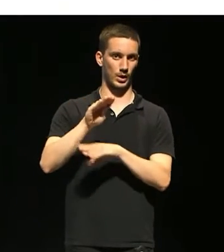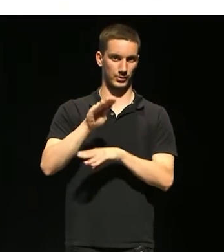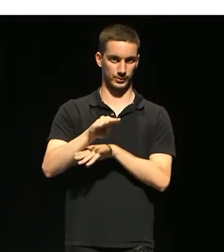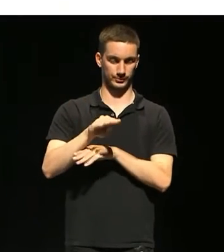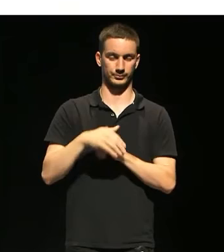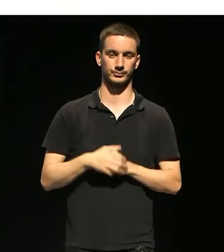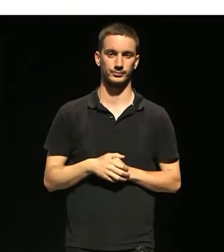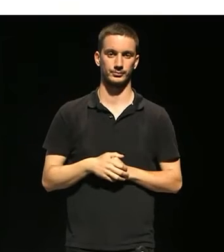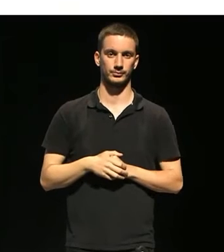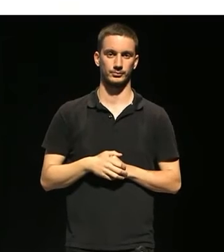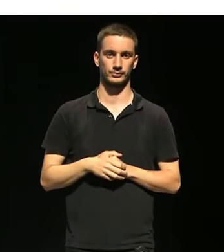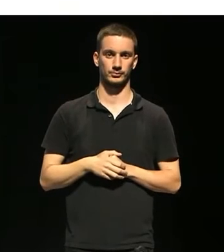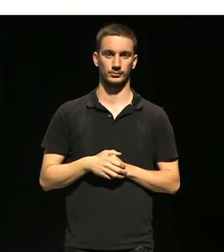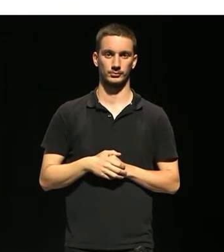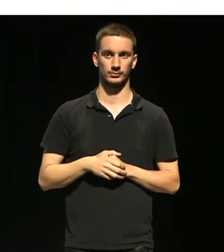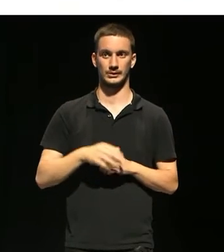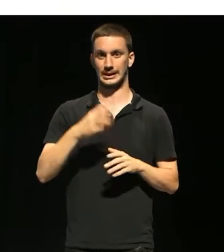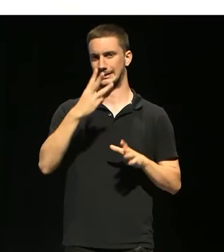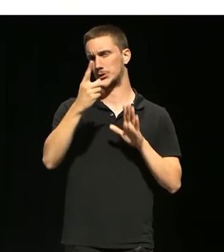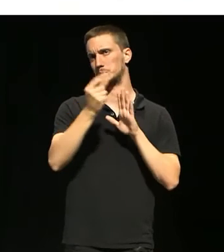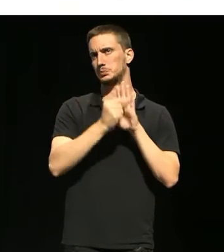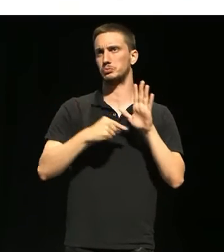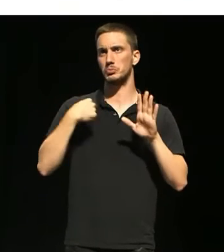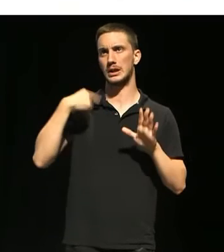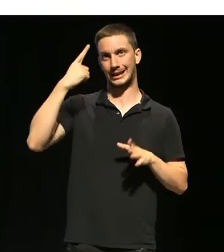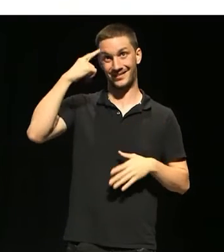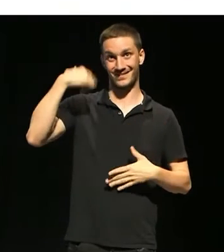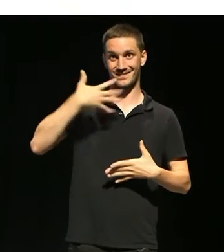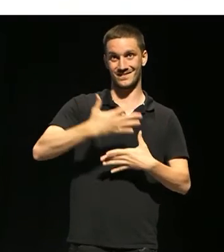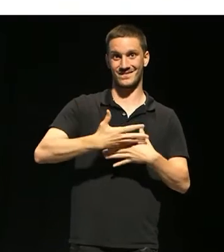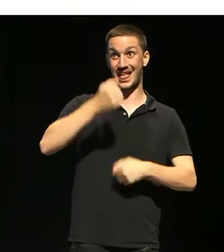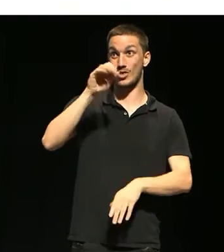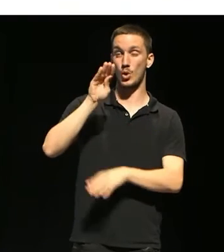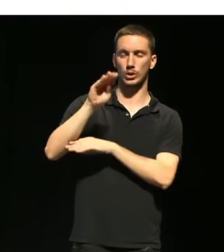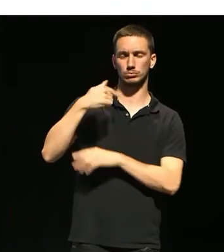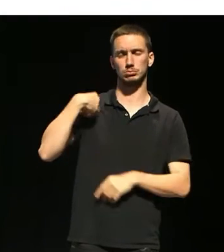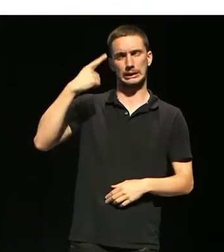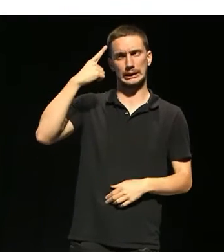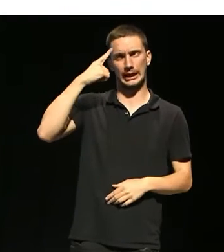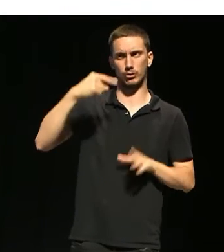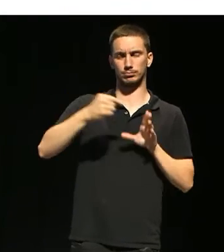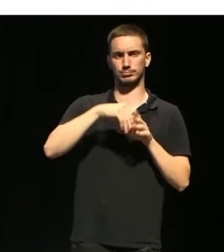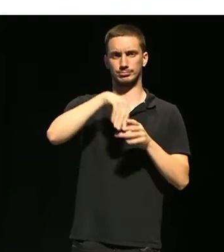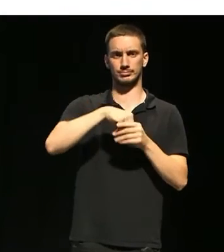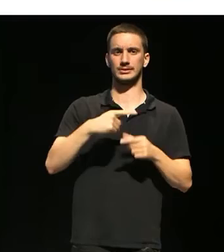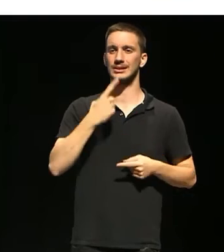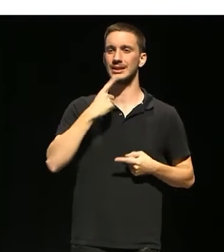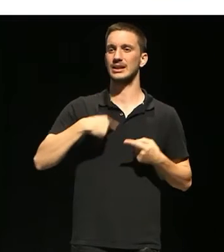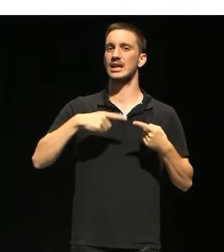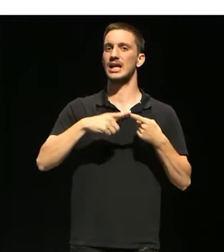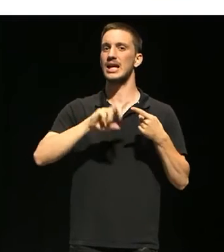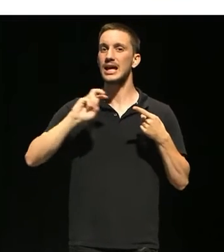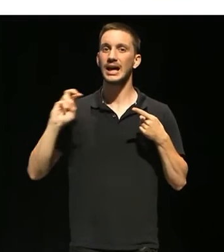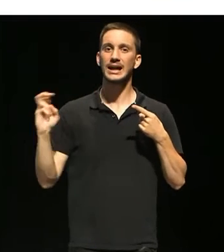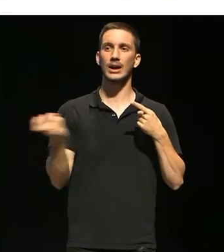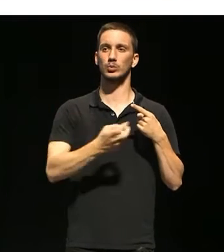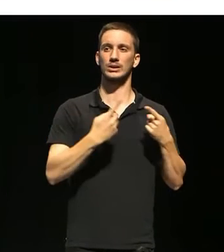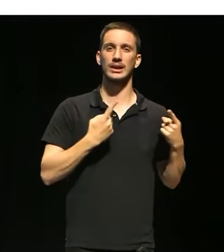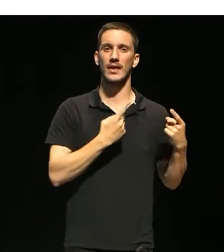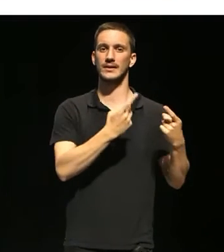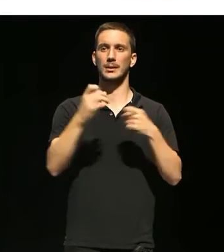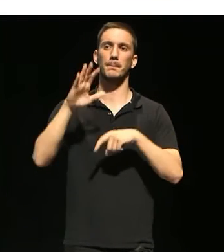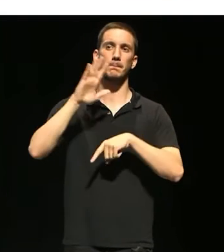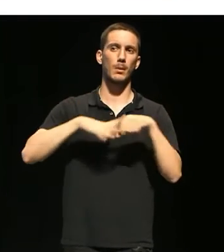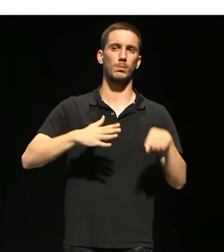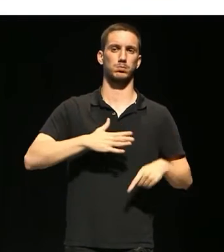ha de tenir tres aspectes que considerem a la Federació d'Educació molt importants. Tothom hauria de tenir els recursos necessaris per poder